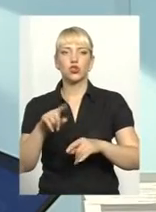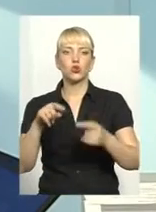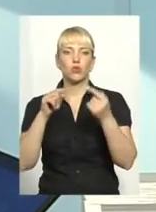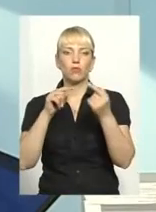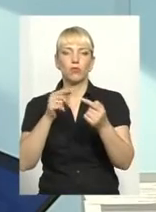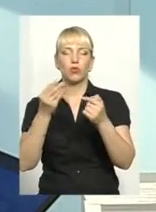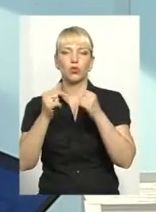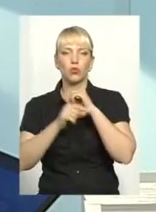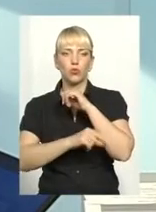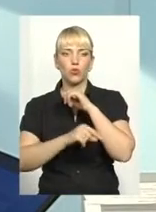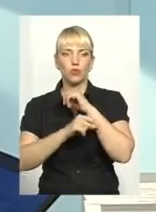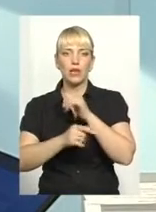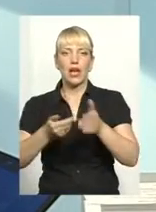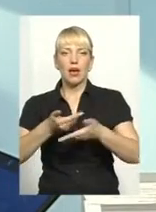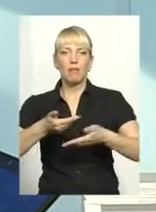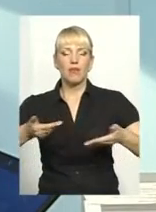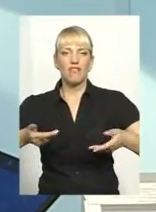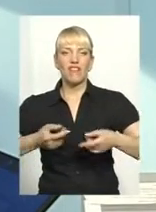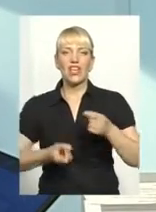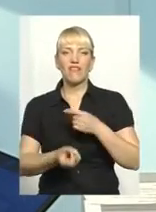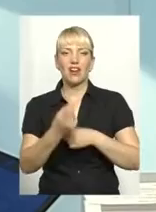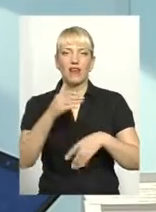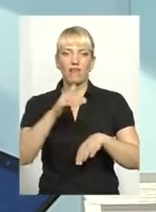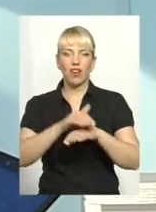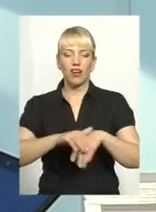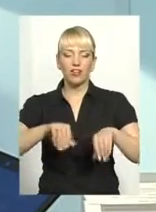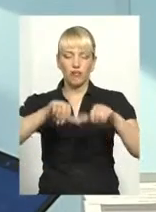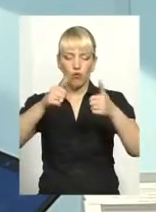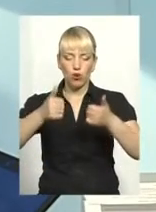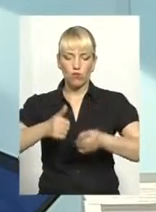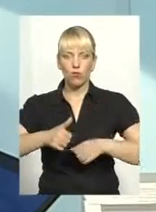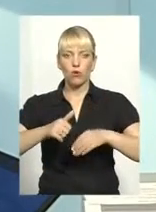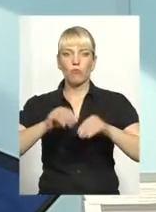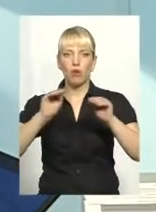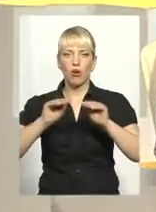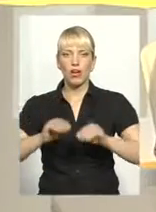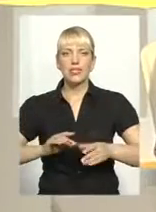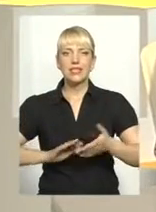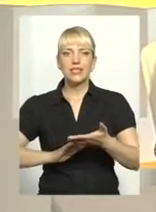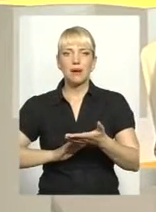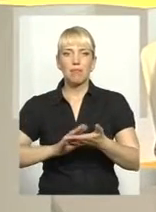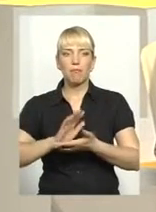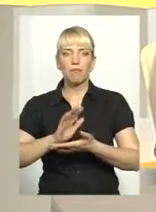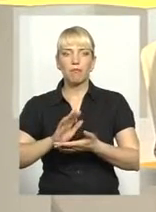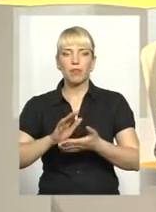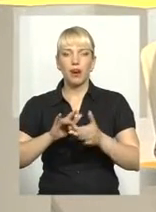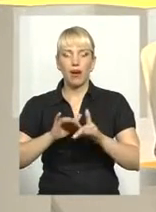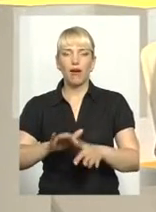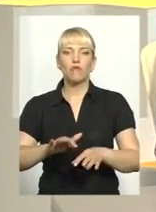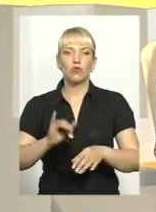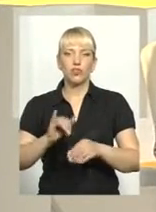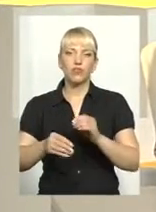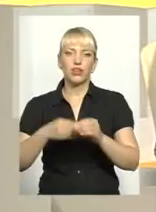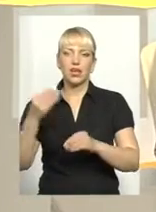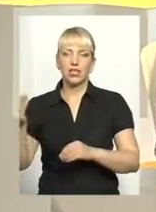ми виявляємо факт, формуємо справу і передаємо за належністю. Штраф. Коли